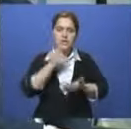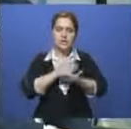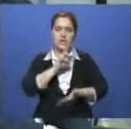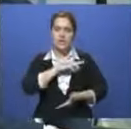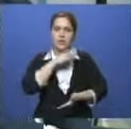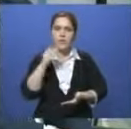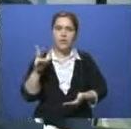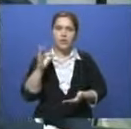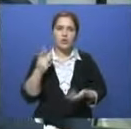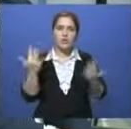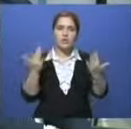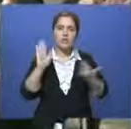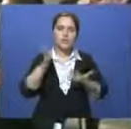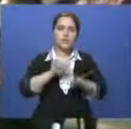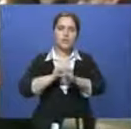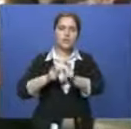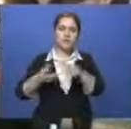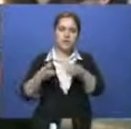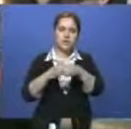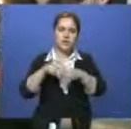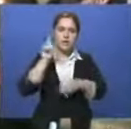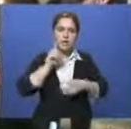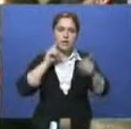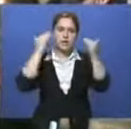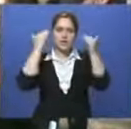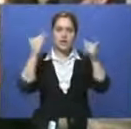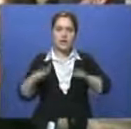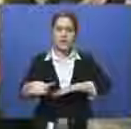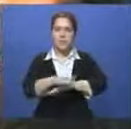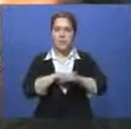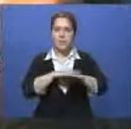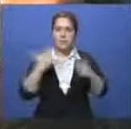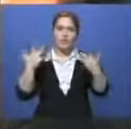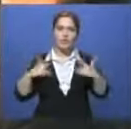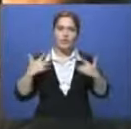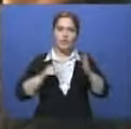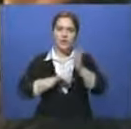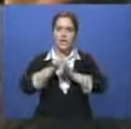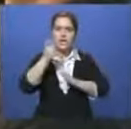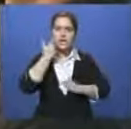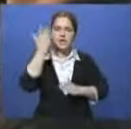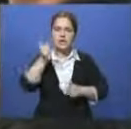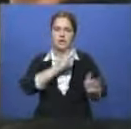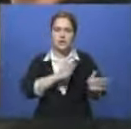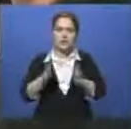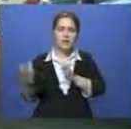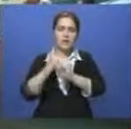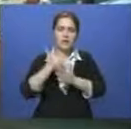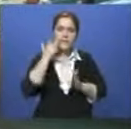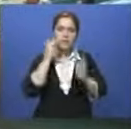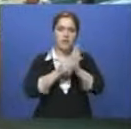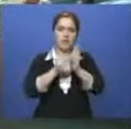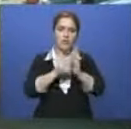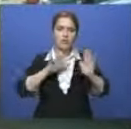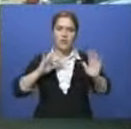неделю. Но насколько будет изменен состав пока неизвестно. Массовые увольнения в области начались, когда регион систематически сотрясали